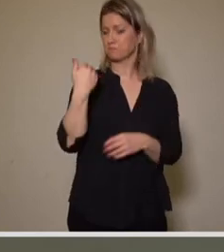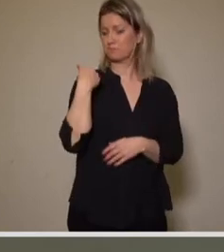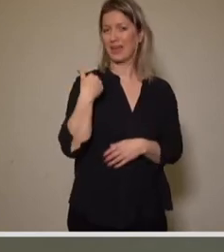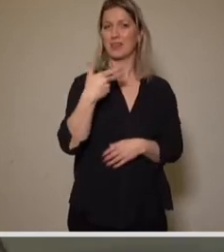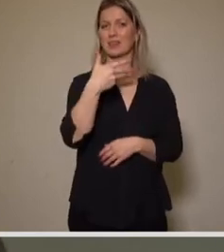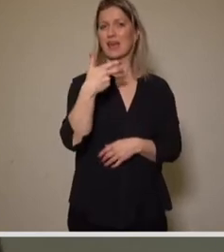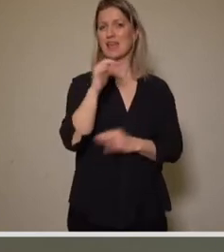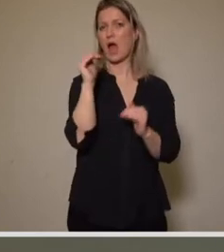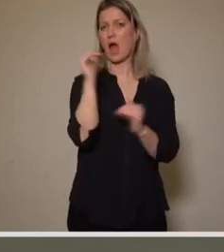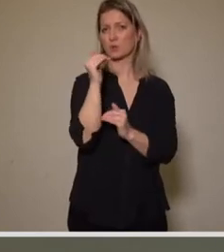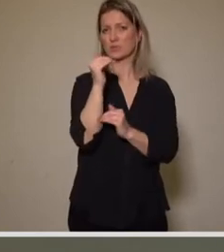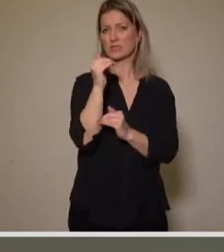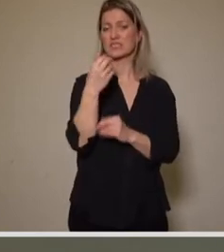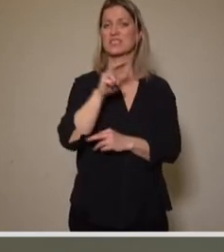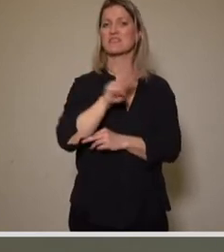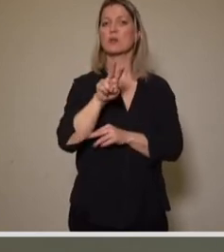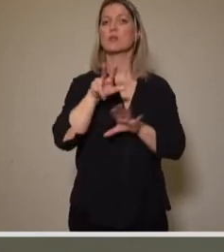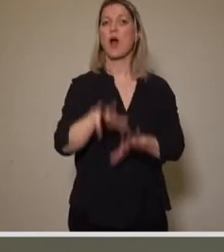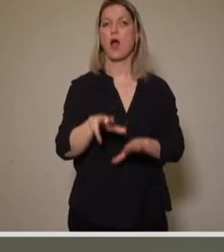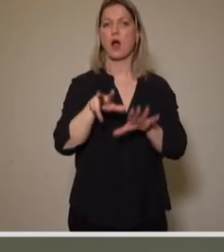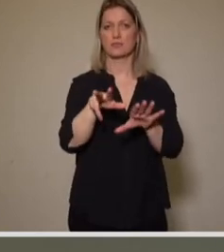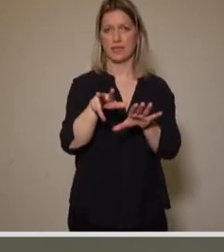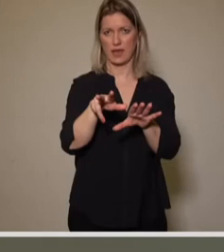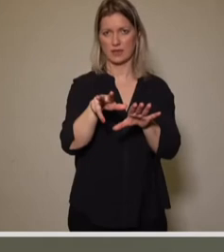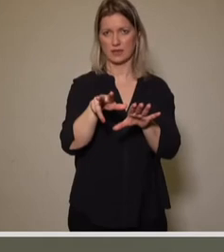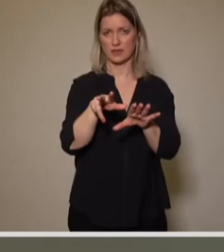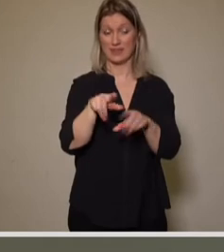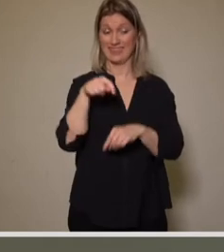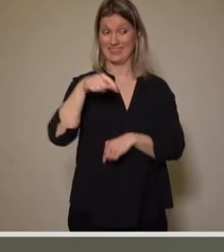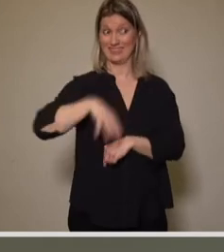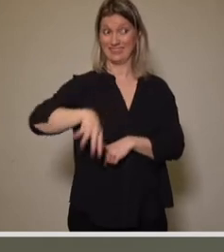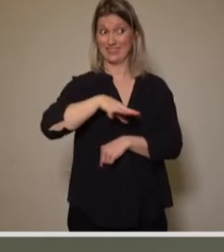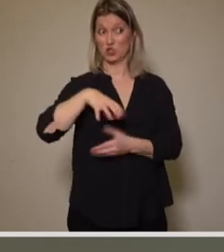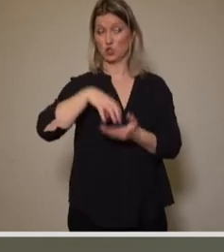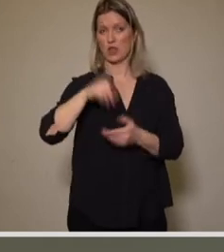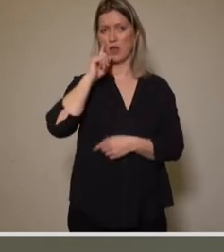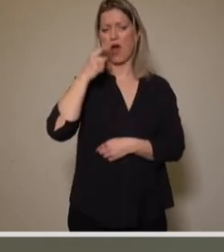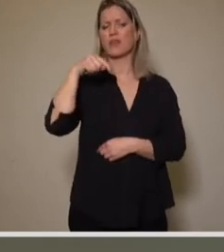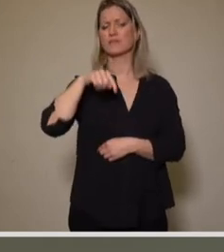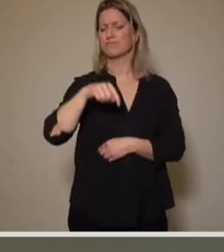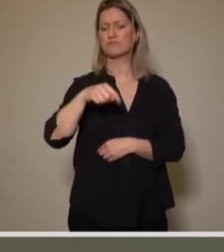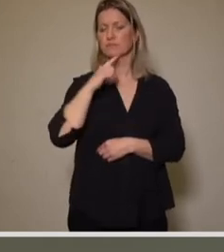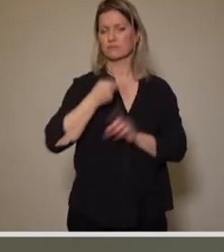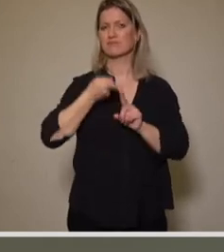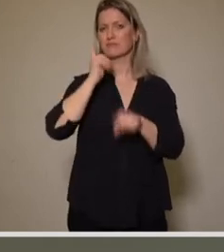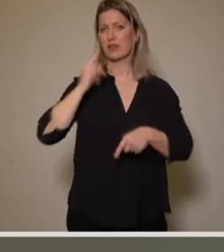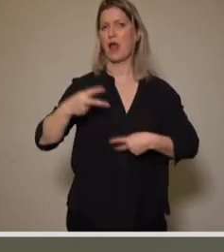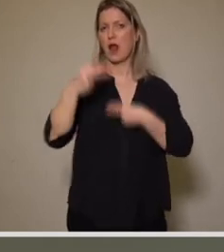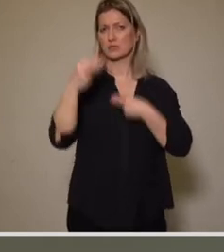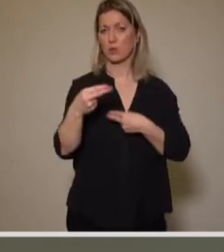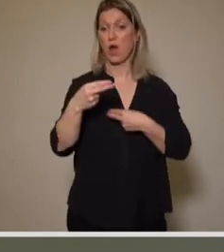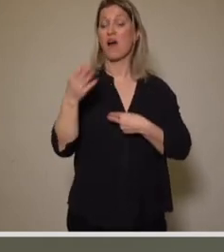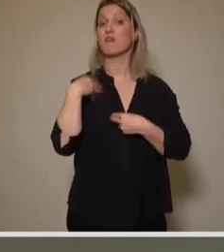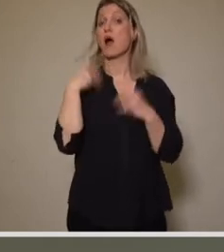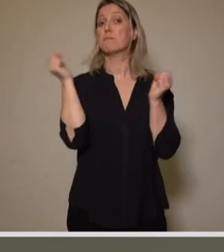.08.2018 hat dieser Stadtrat, das heißt es war noch die letzte Legislatur, mit einem Beschluss